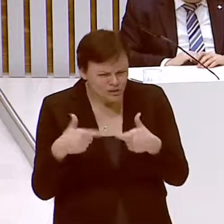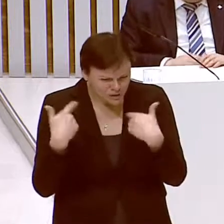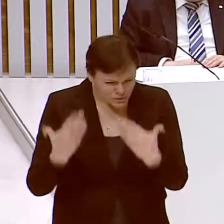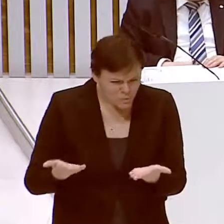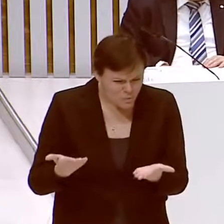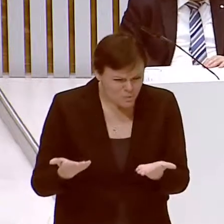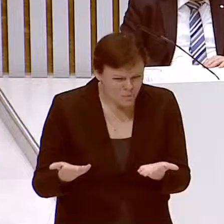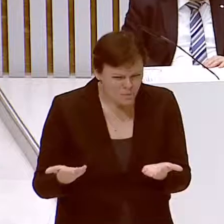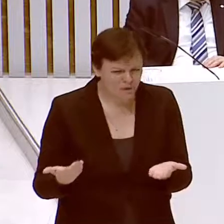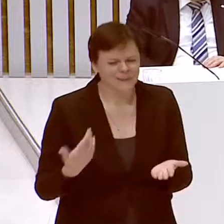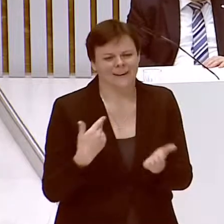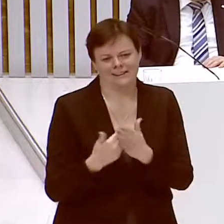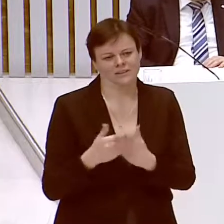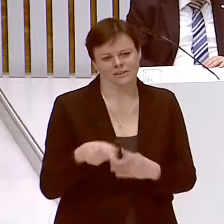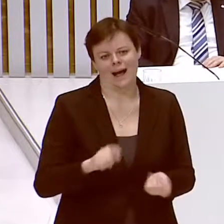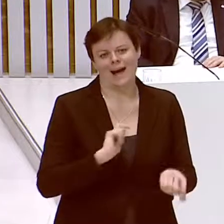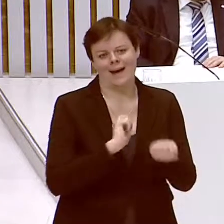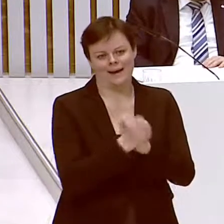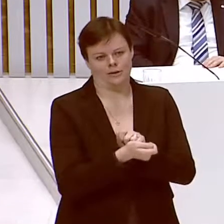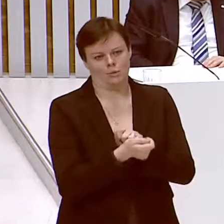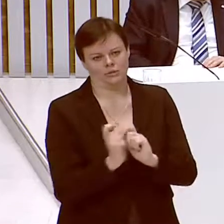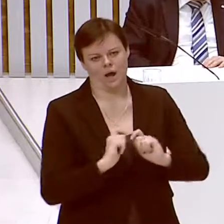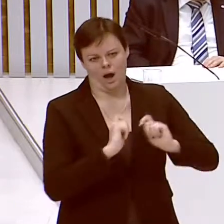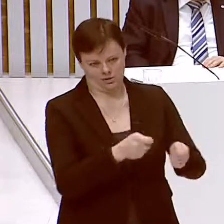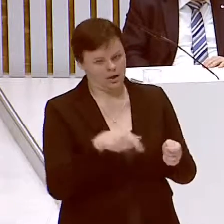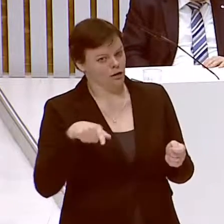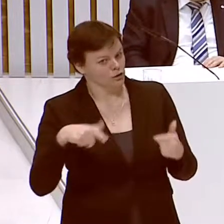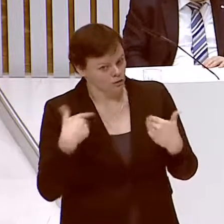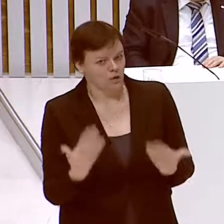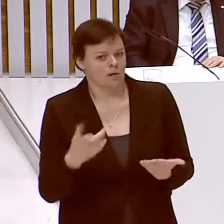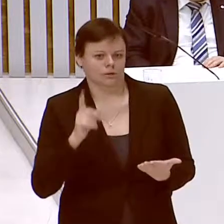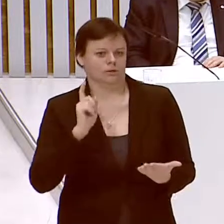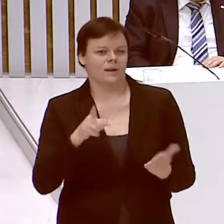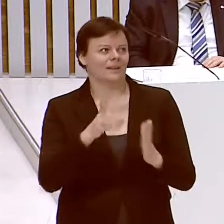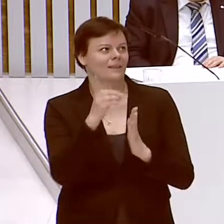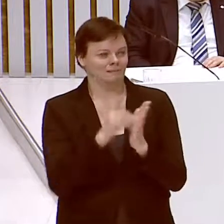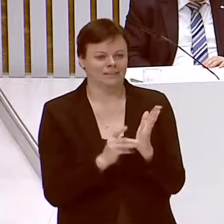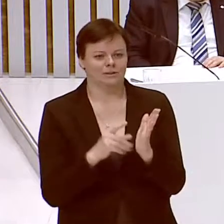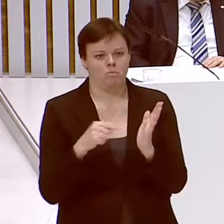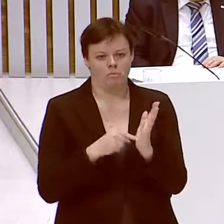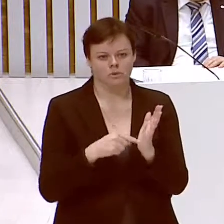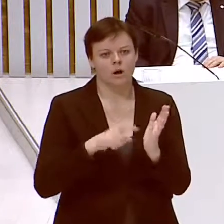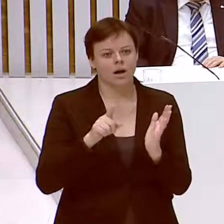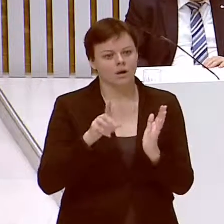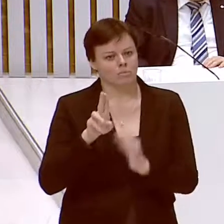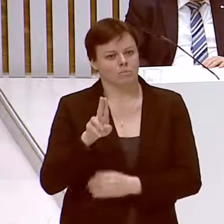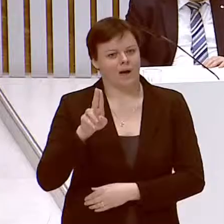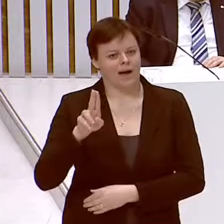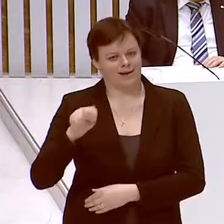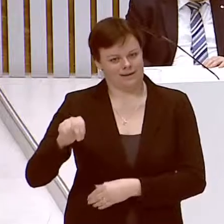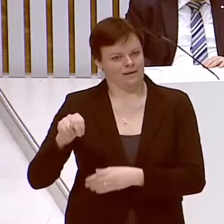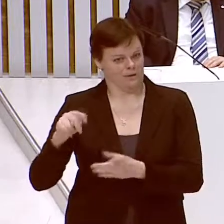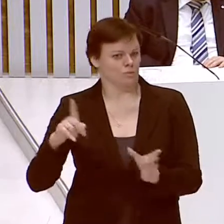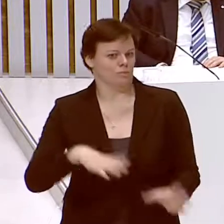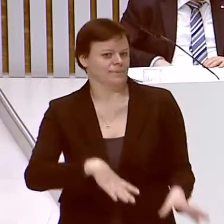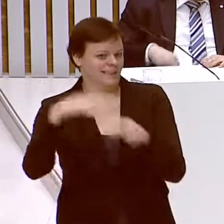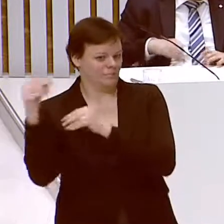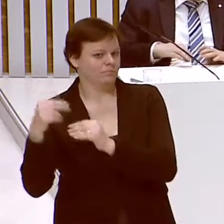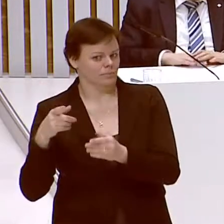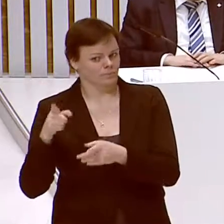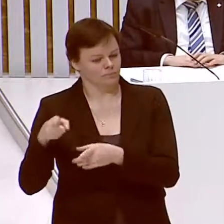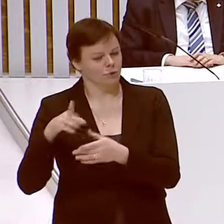Änderungsantrag sollte zumindest noch die Definition aus der UN-Behindertenrechtskonvention übernommen werden, um